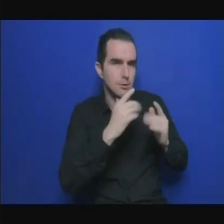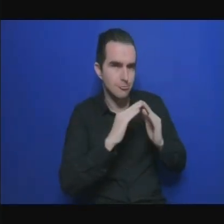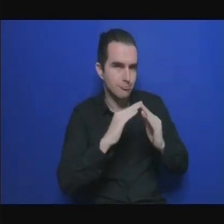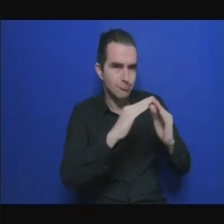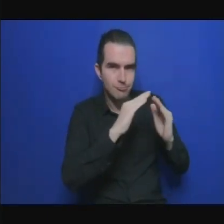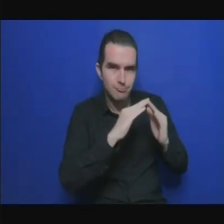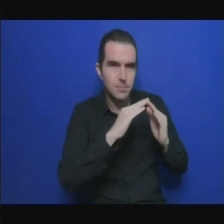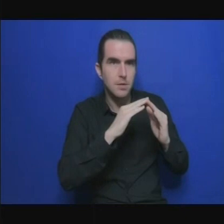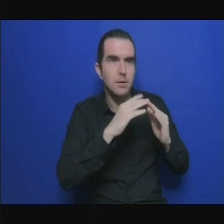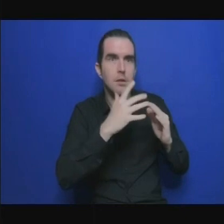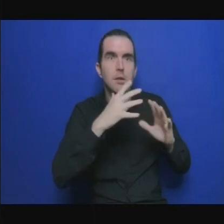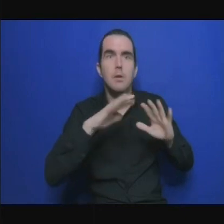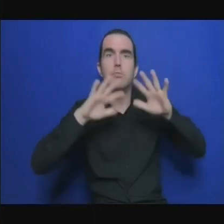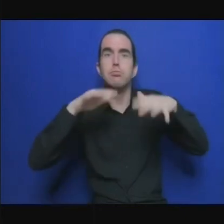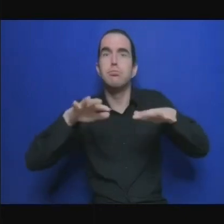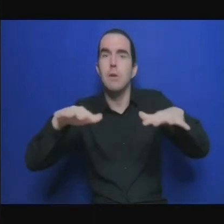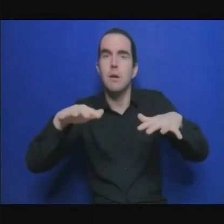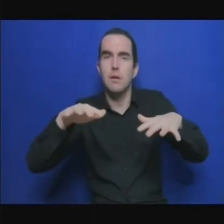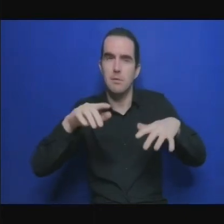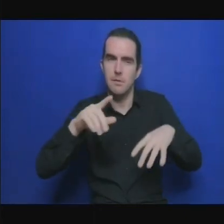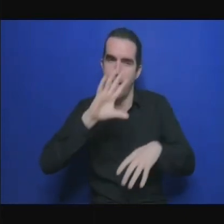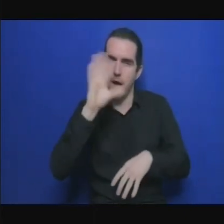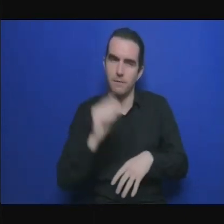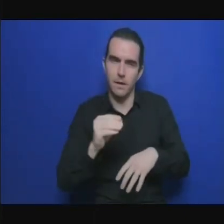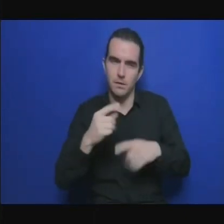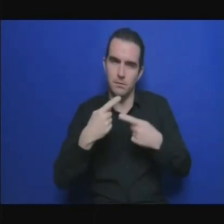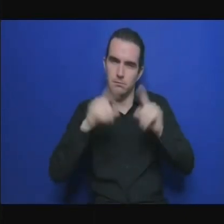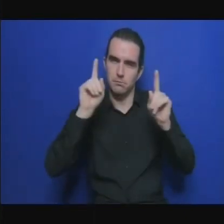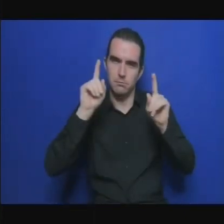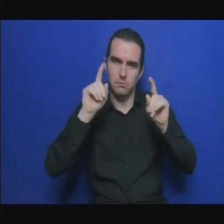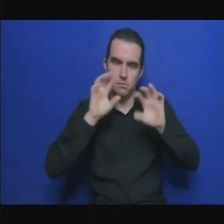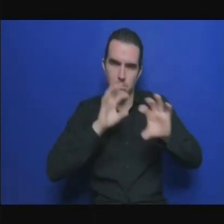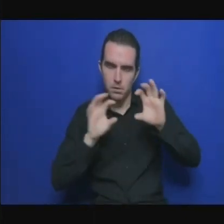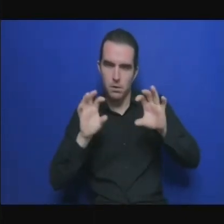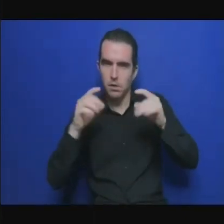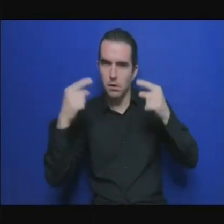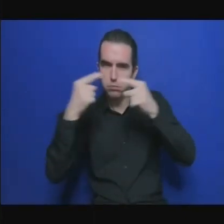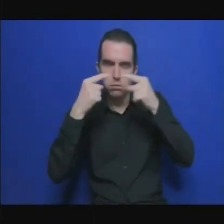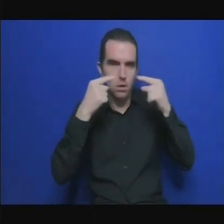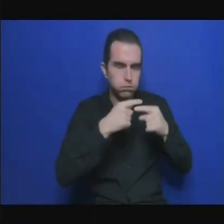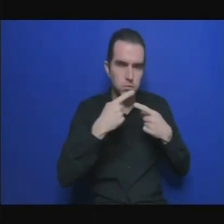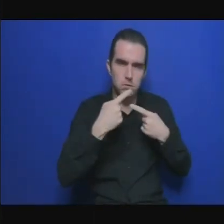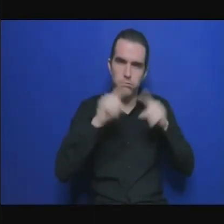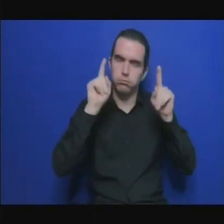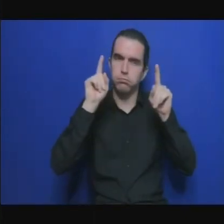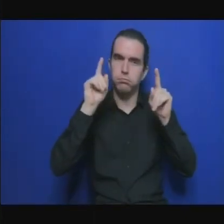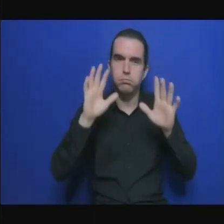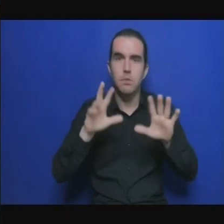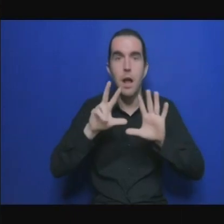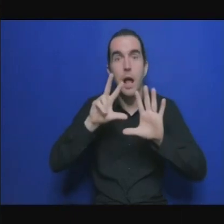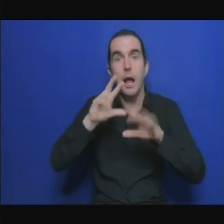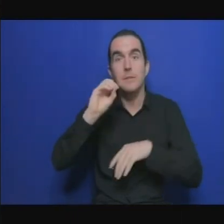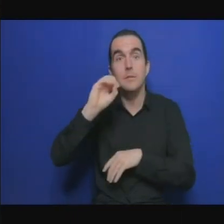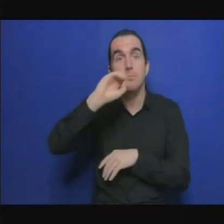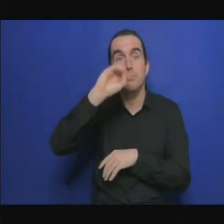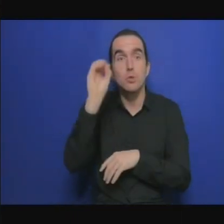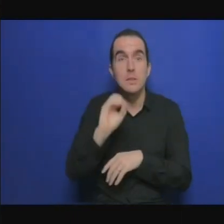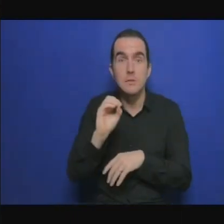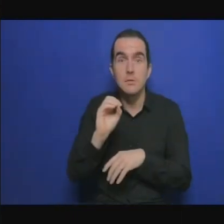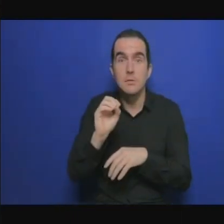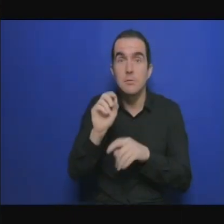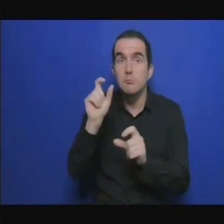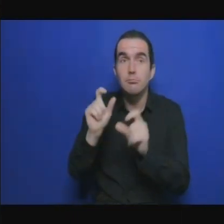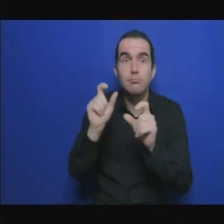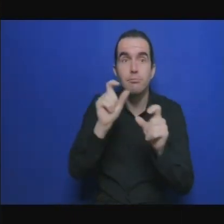mais voilà le point sur lequel je voudrais intervenir aussi par rapport à cette notion de transition